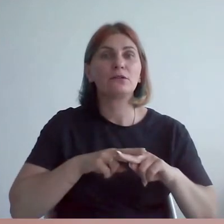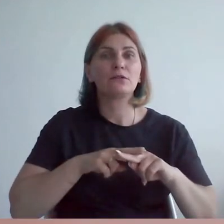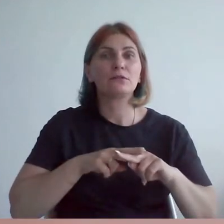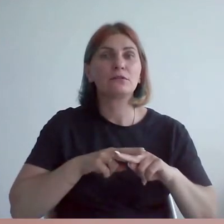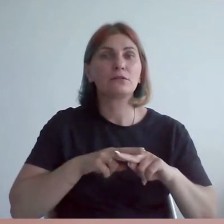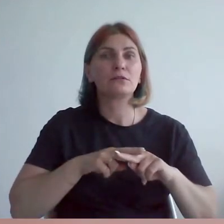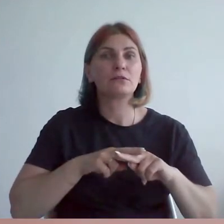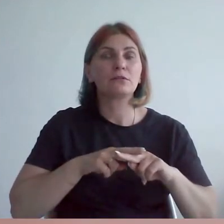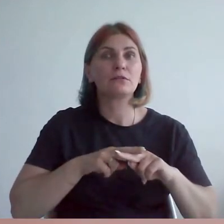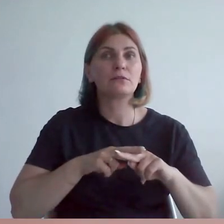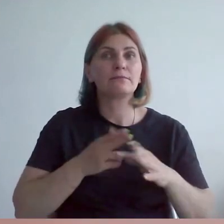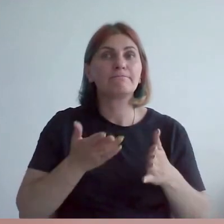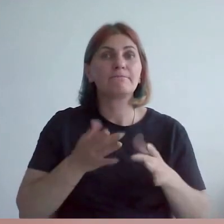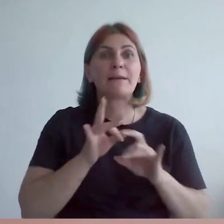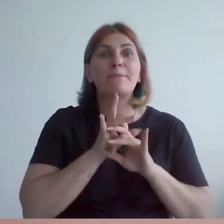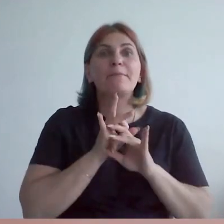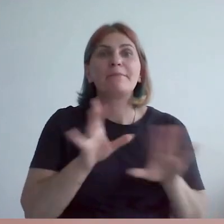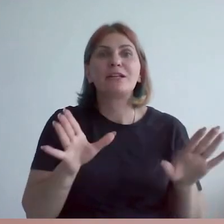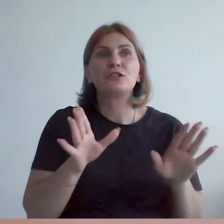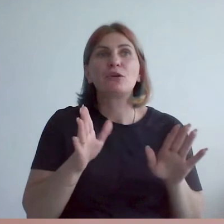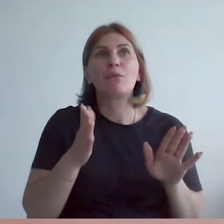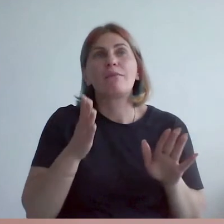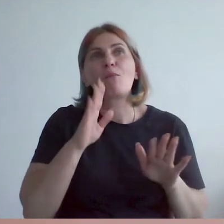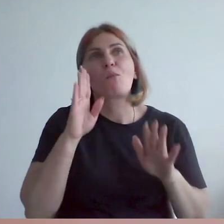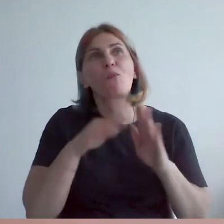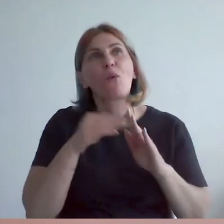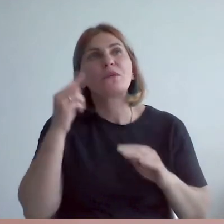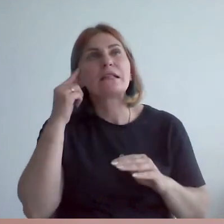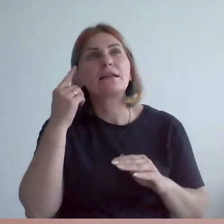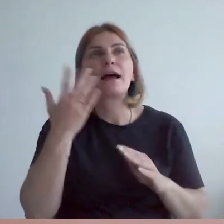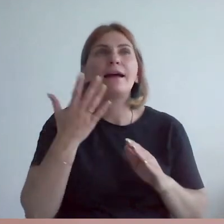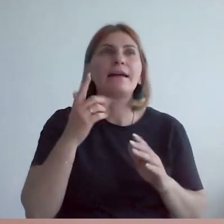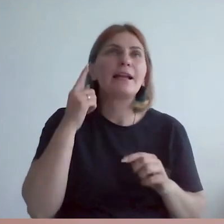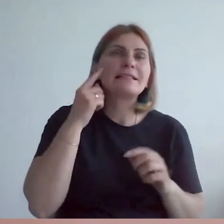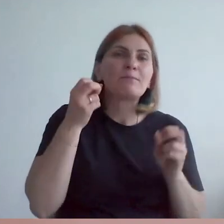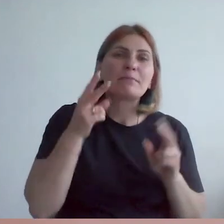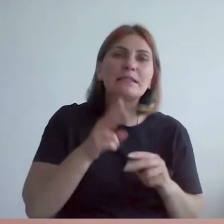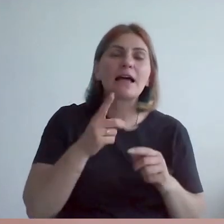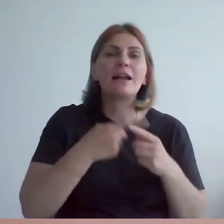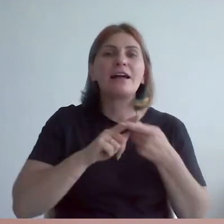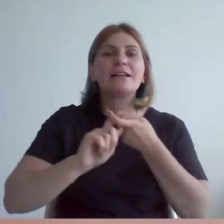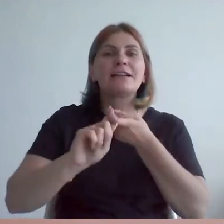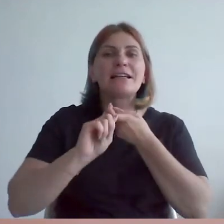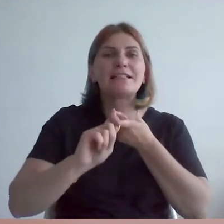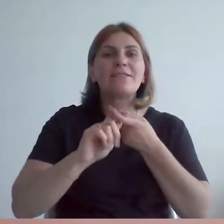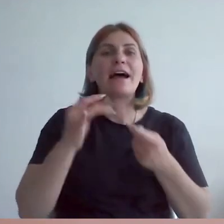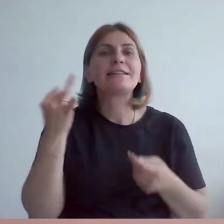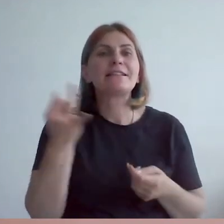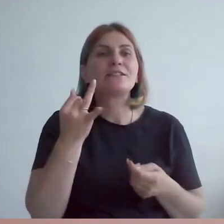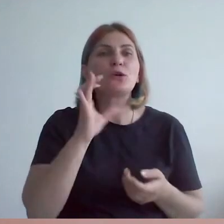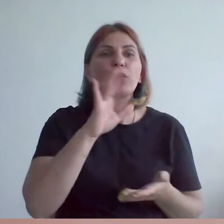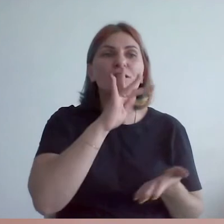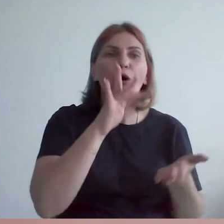причем и подсознательно или даже сознательно сохранять эту связь с историей города, с историей